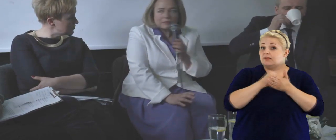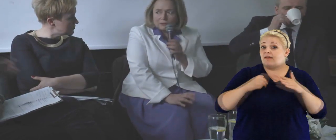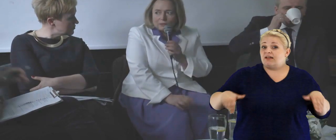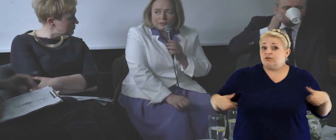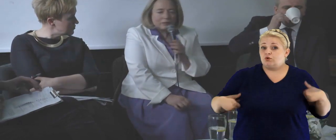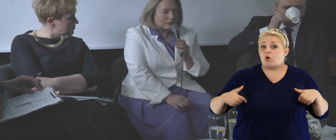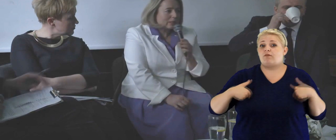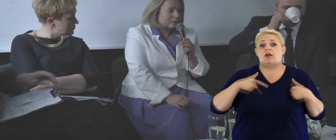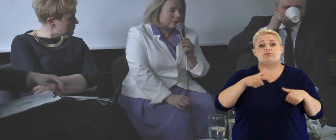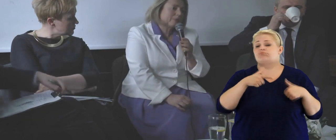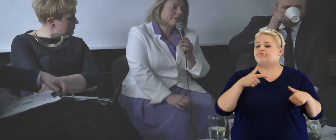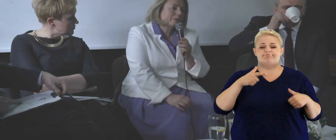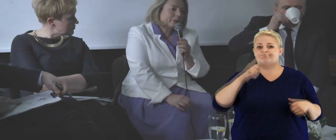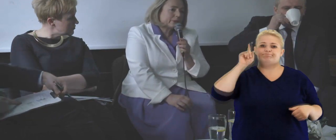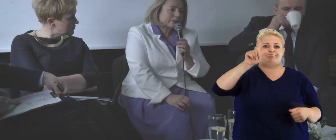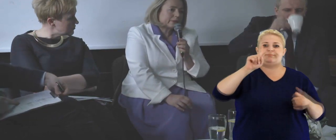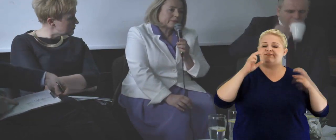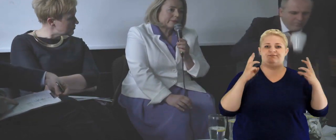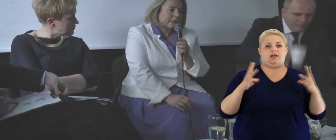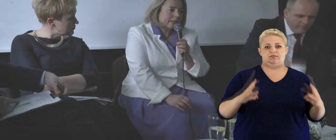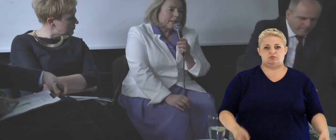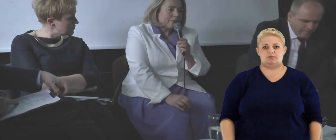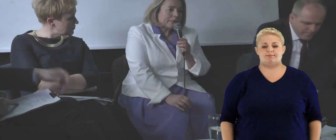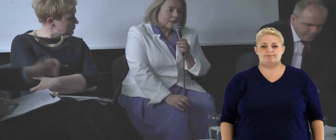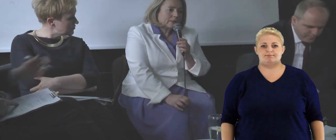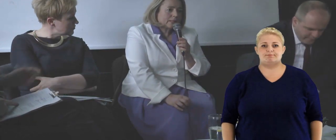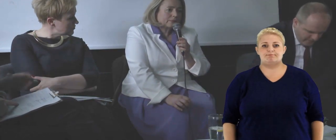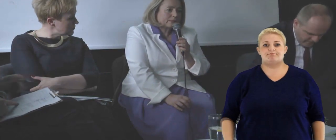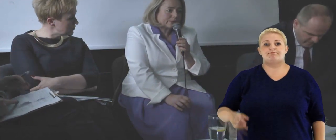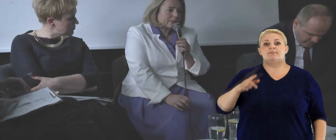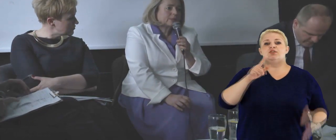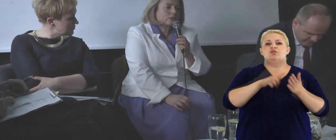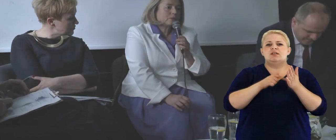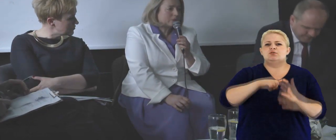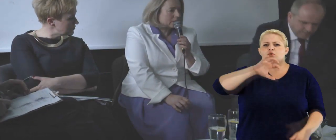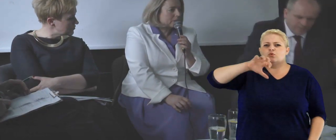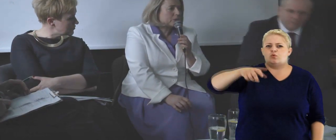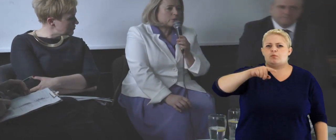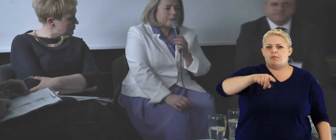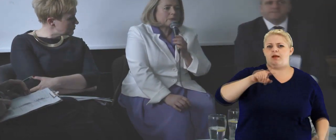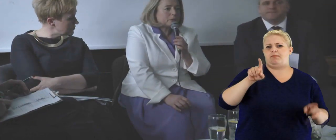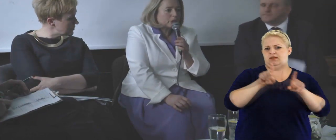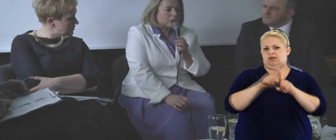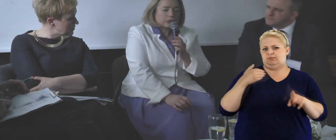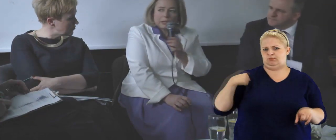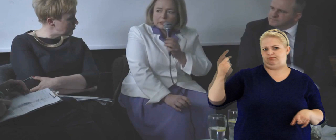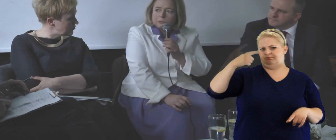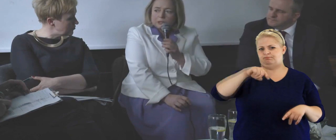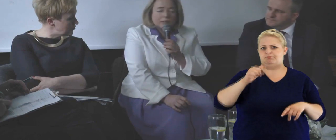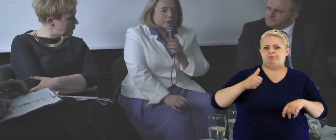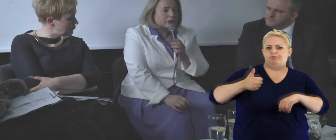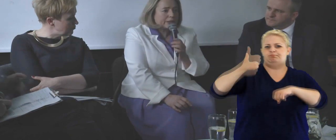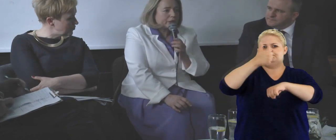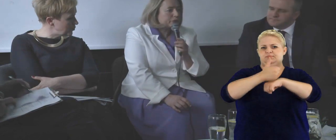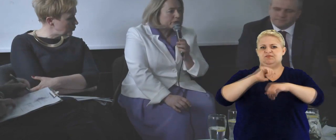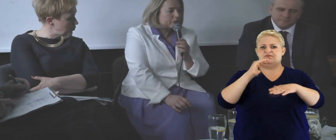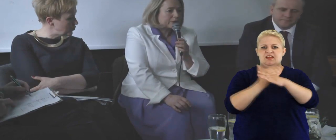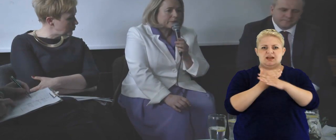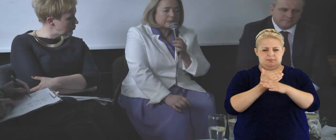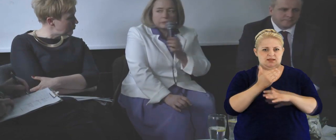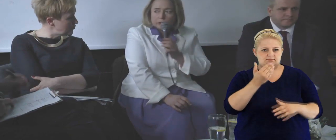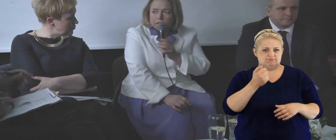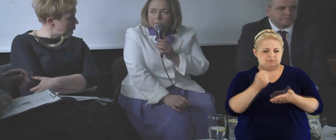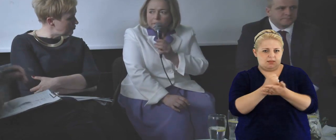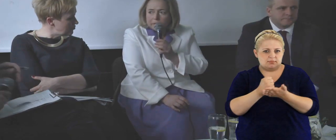sprawa zdrowia to jest dla mnie sprawa priorytetowa, no ale często z tymi grupami przychodzi jakiś przedstawiciel jakiejś